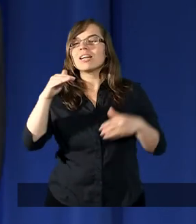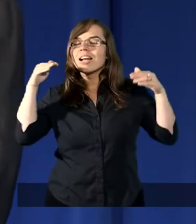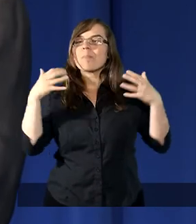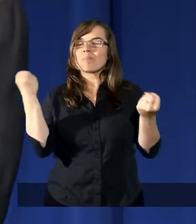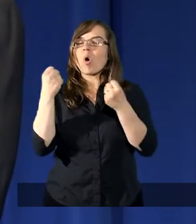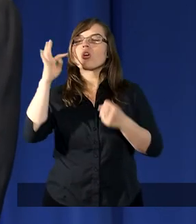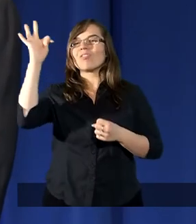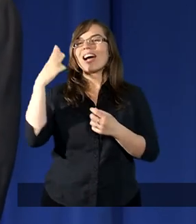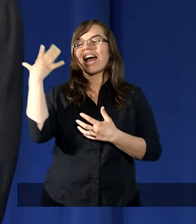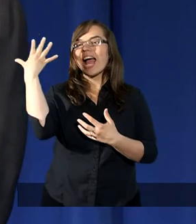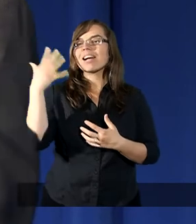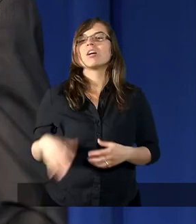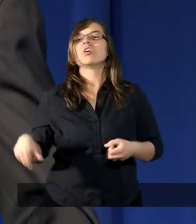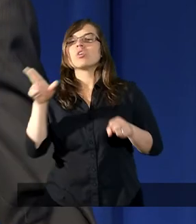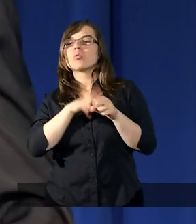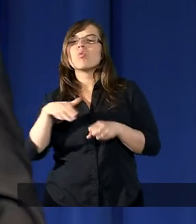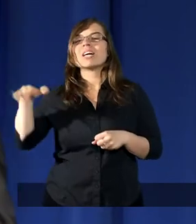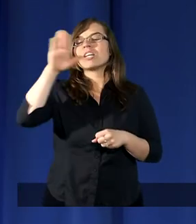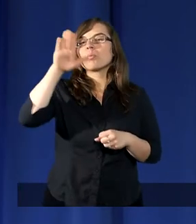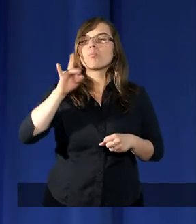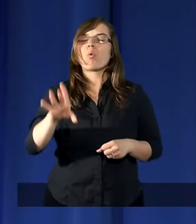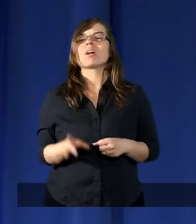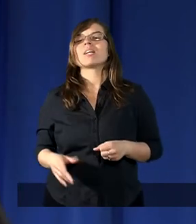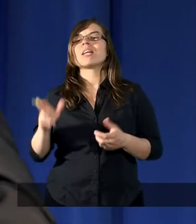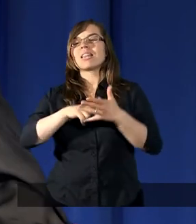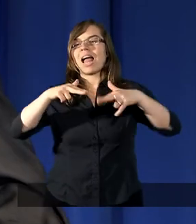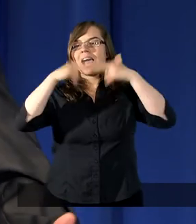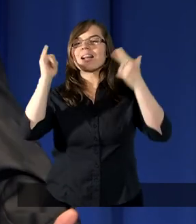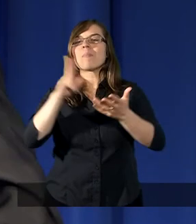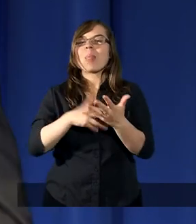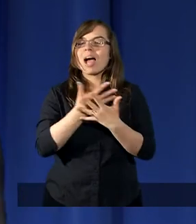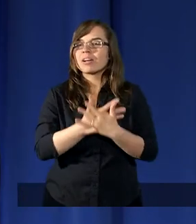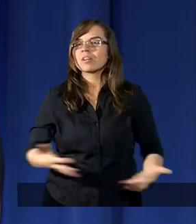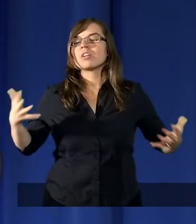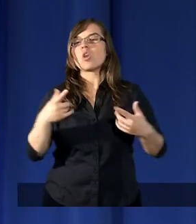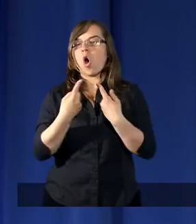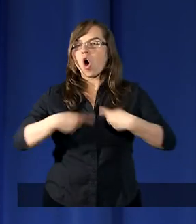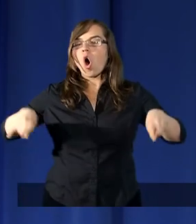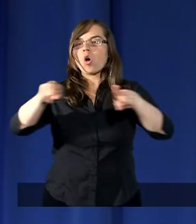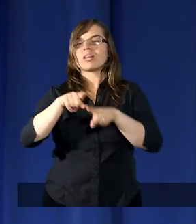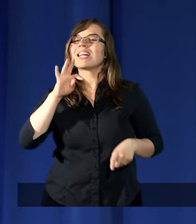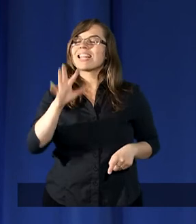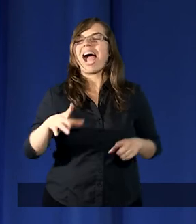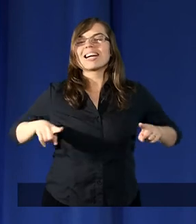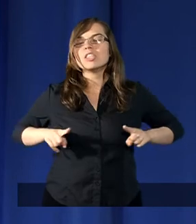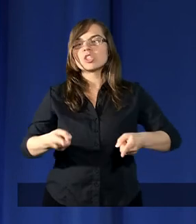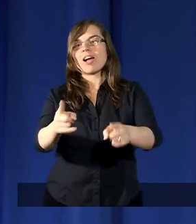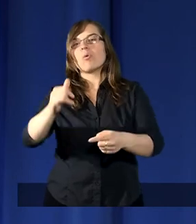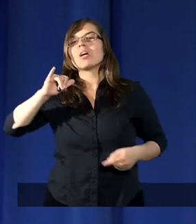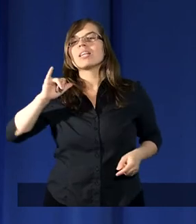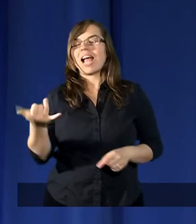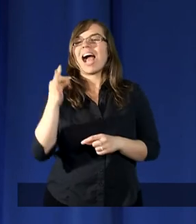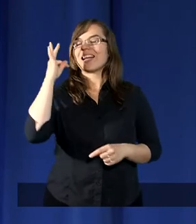możną rękę swoją. Któryż Bóg na niebie i na ziemi dokonuje takich dzieł